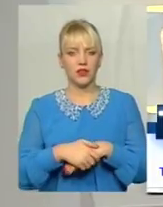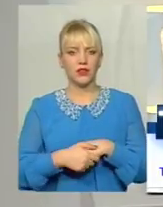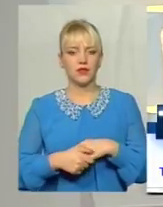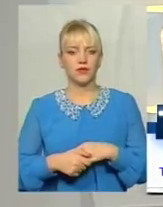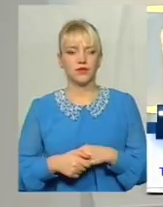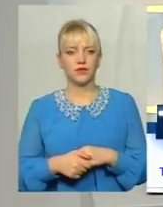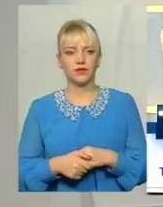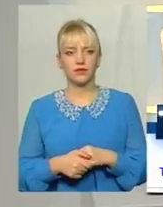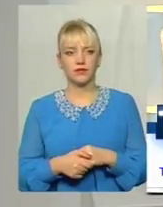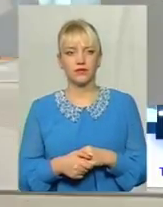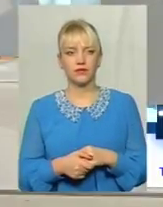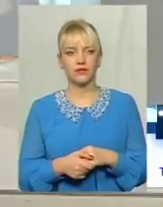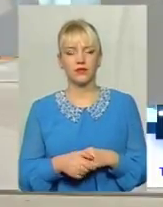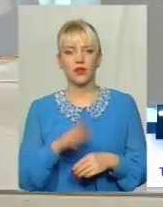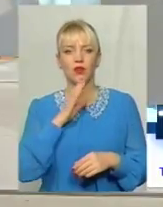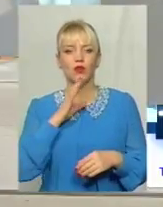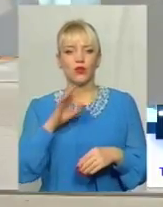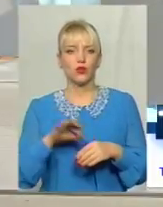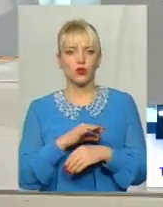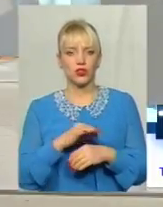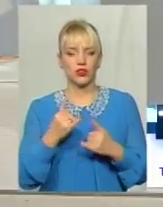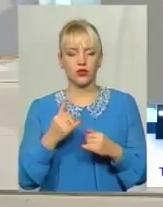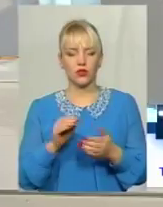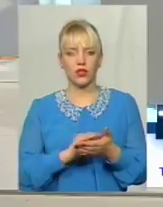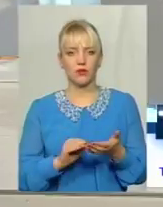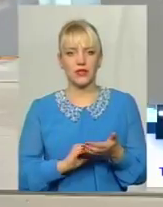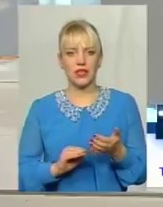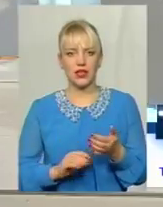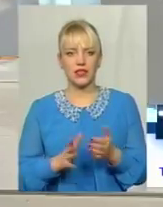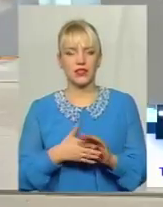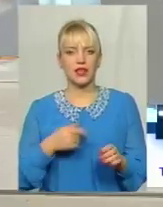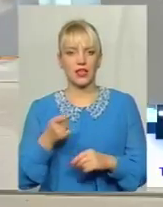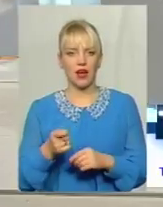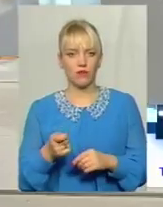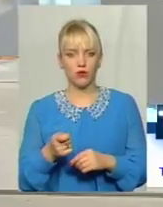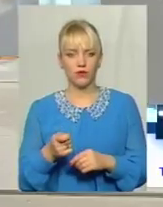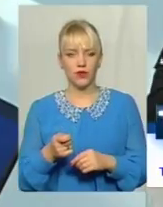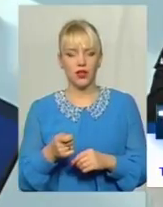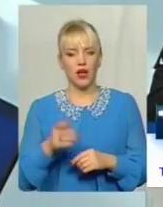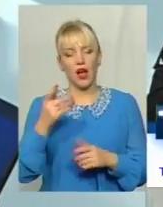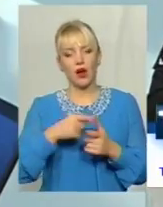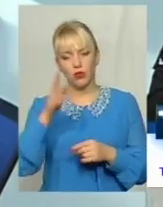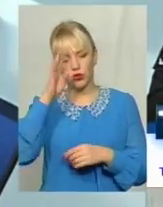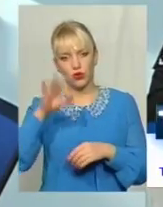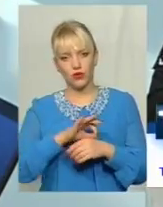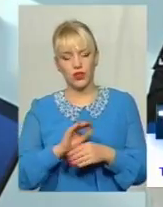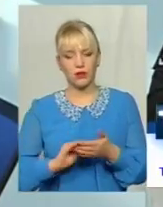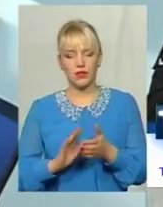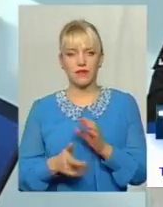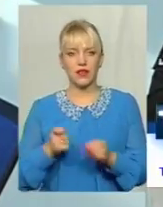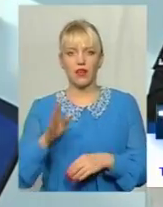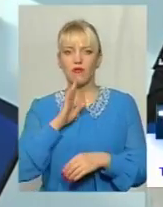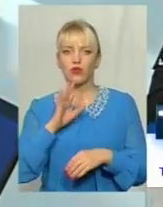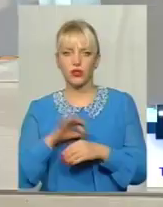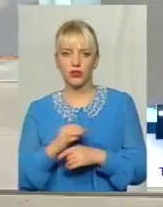діти Дружина сьогодні написала заяву, або чоловік написав заяву на дружину Що вона його побила, бо